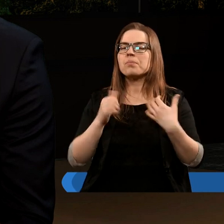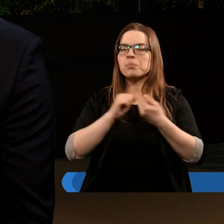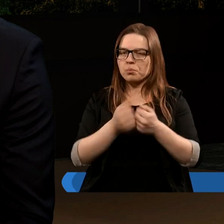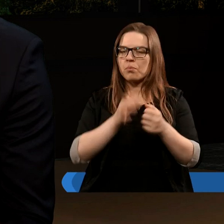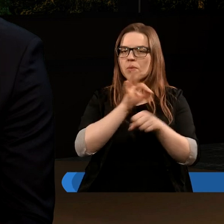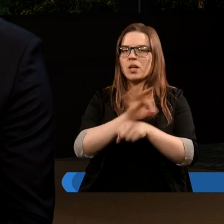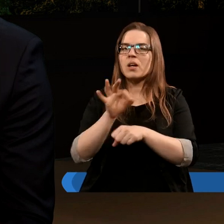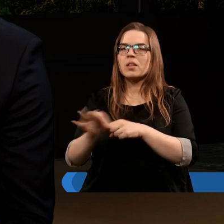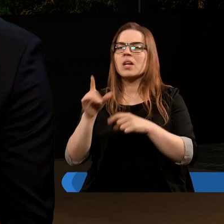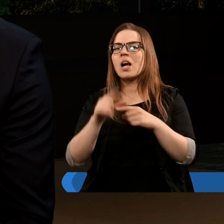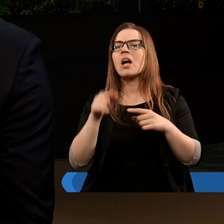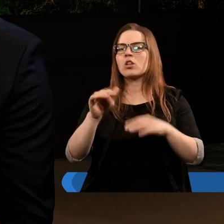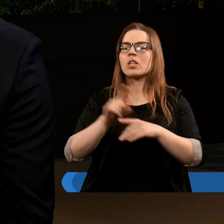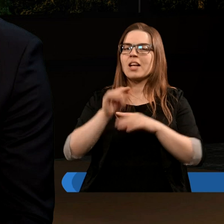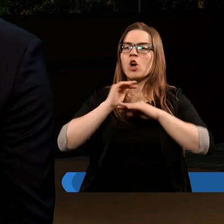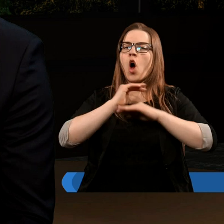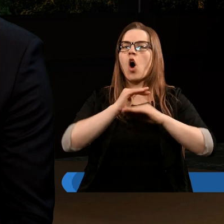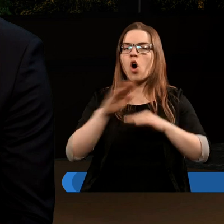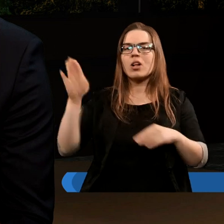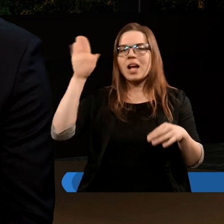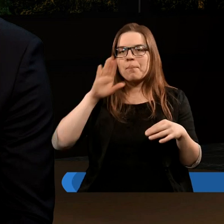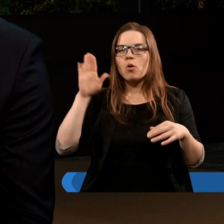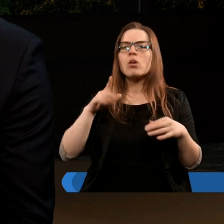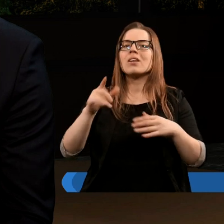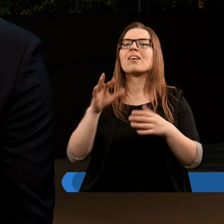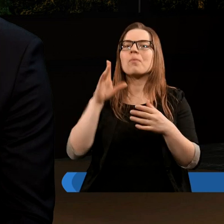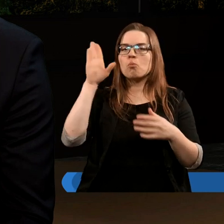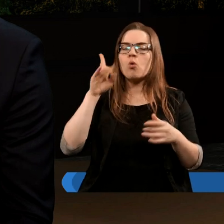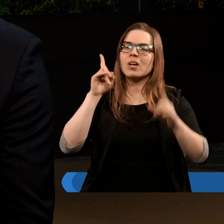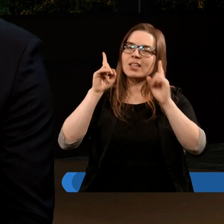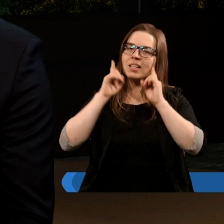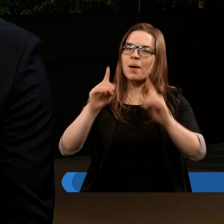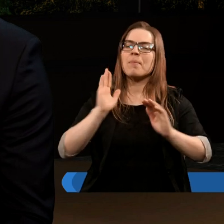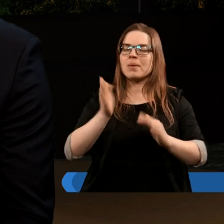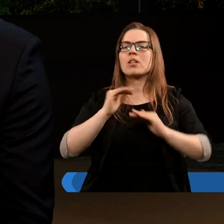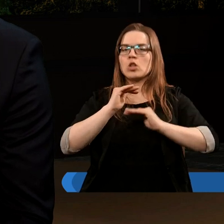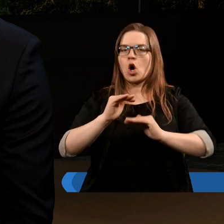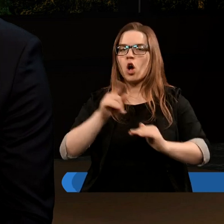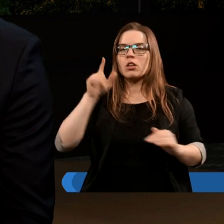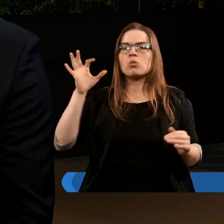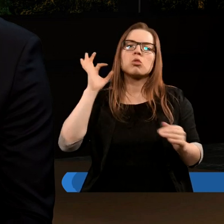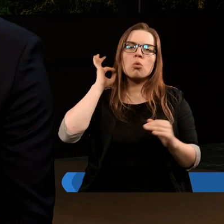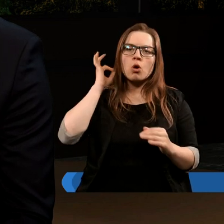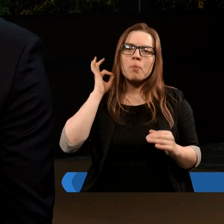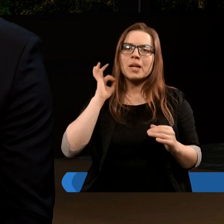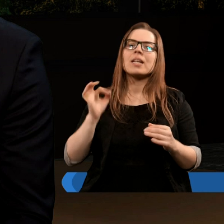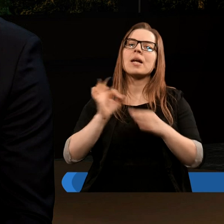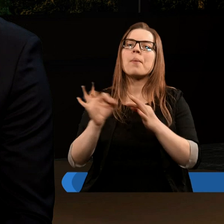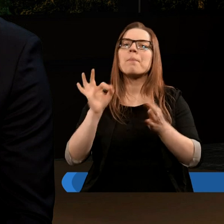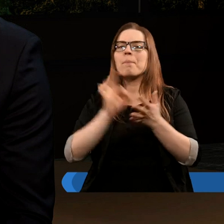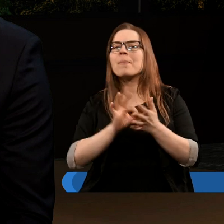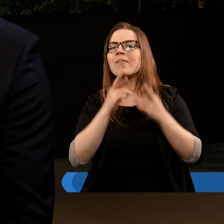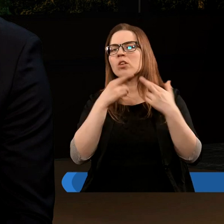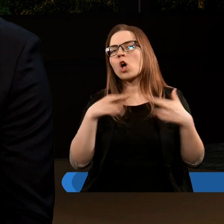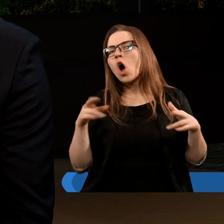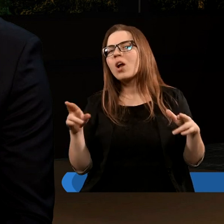są prześladowania, ale jest też ochrona Boża, że Pan Bóg tak naprawdę będzie chronił tą kobietę i jest to pewnego